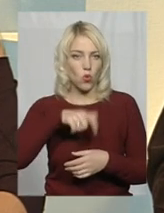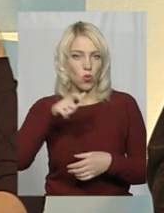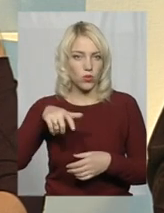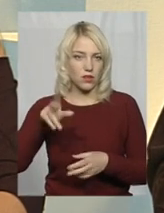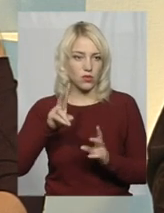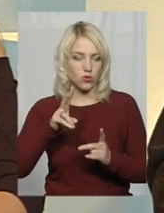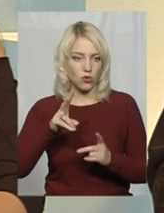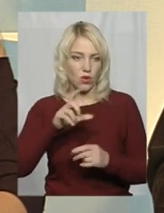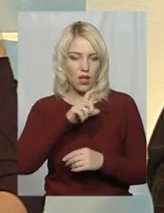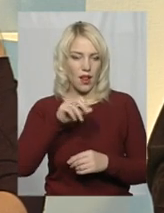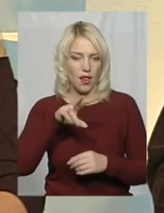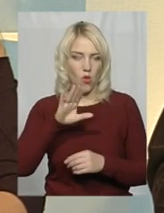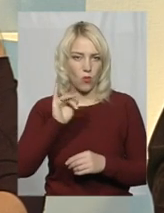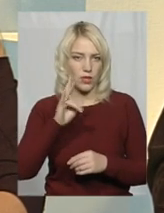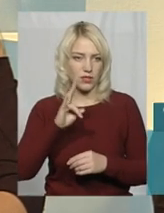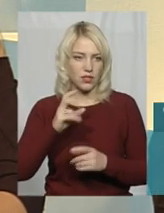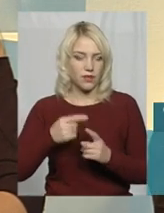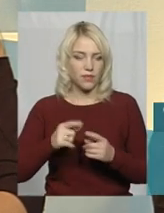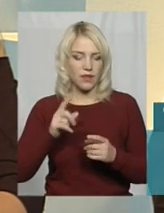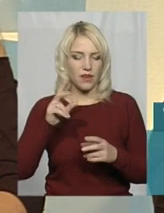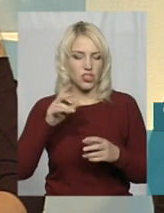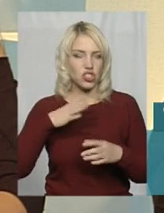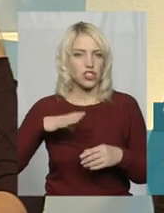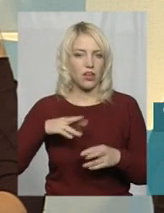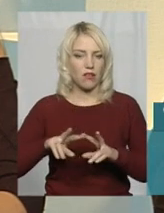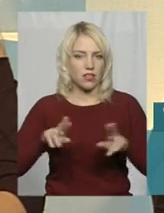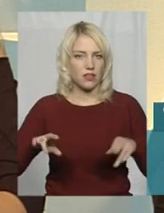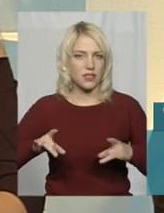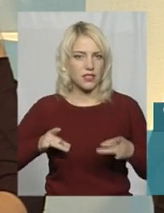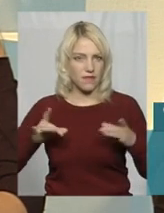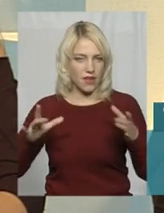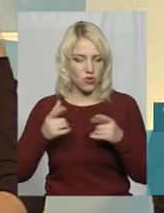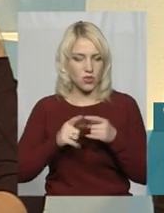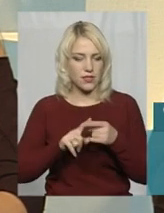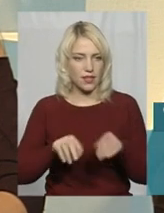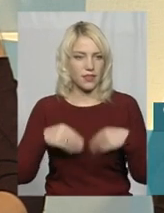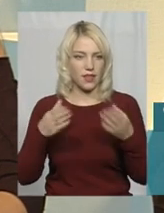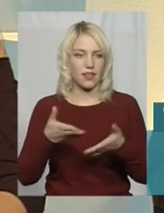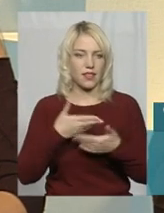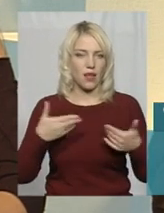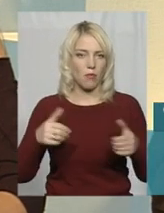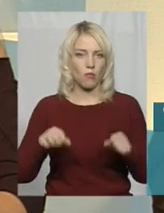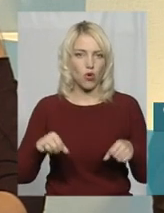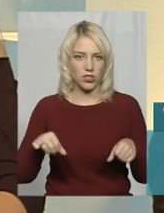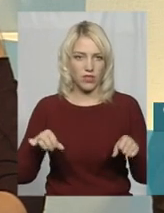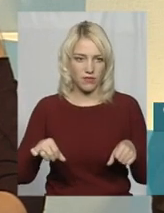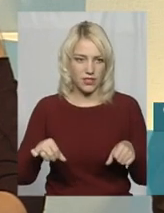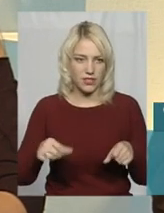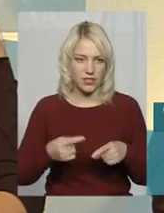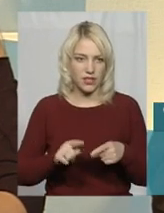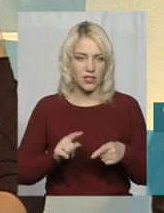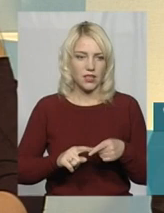Хеловіна вже чекають, як свята, це дає нам можливість запросити і